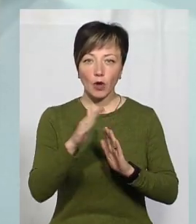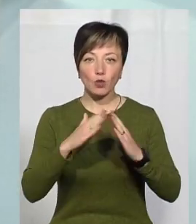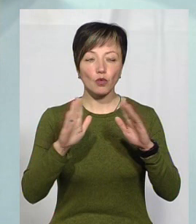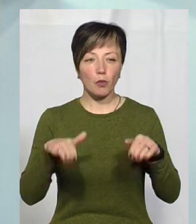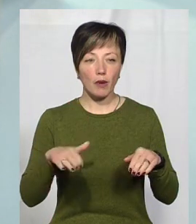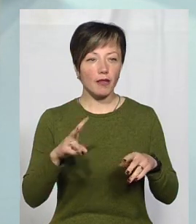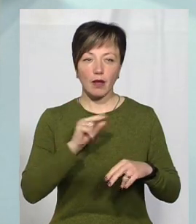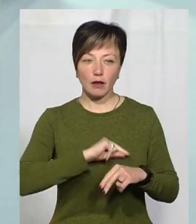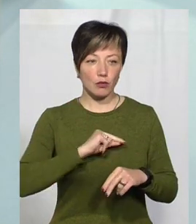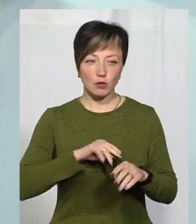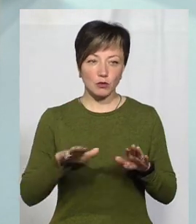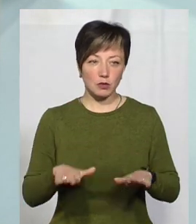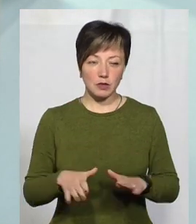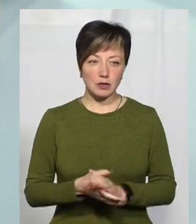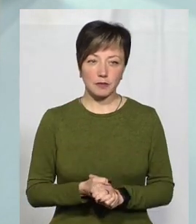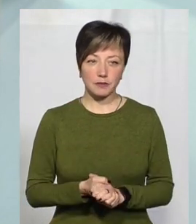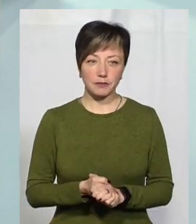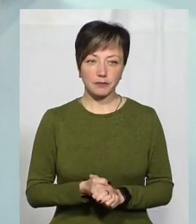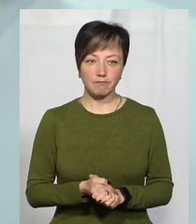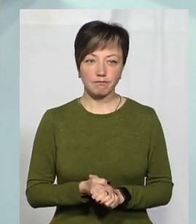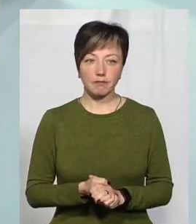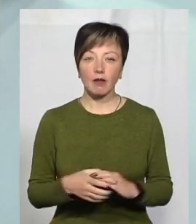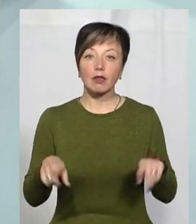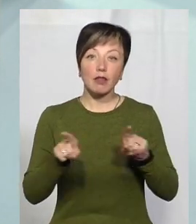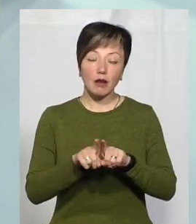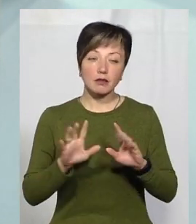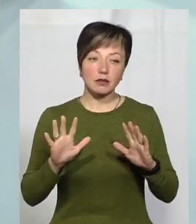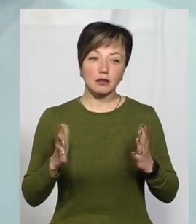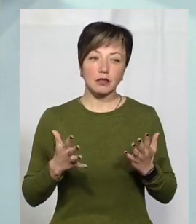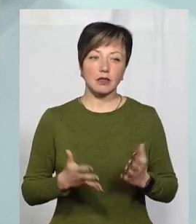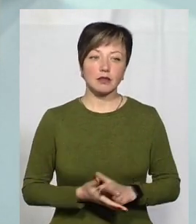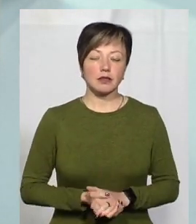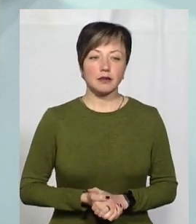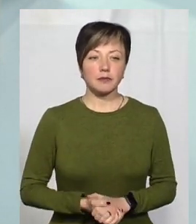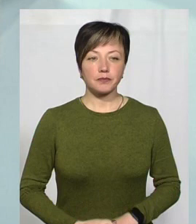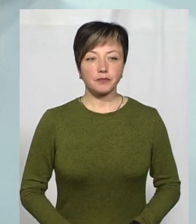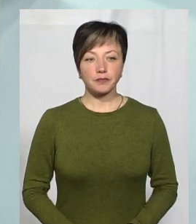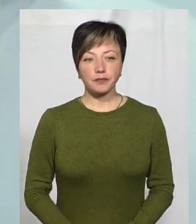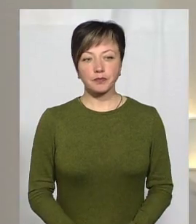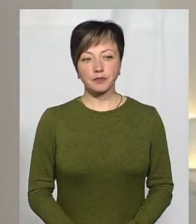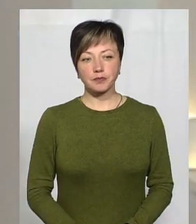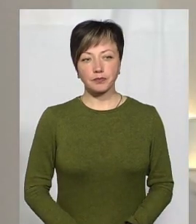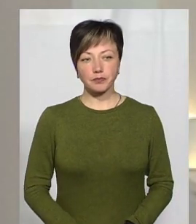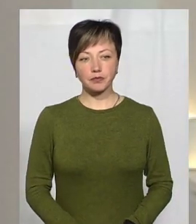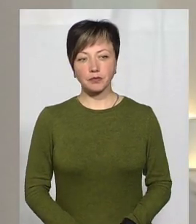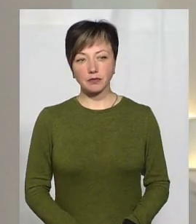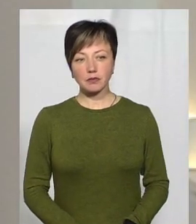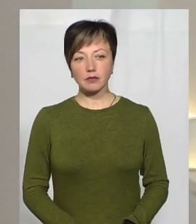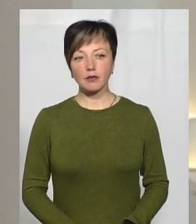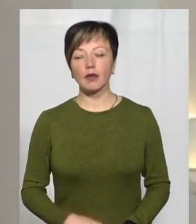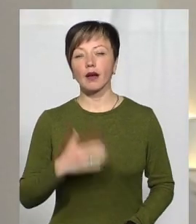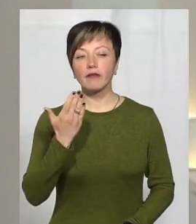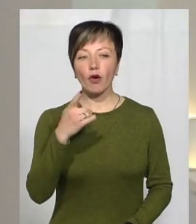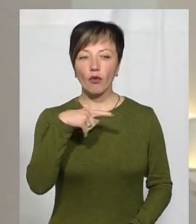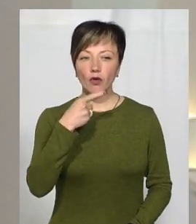вже вдома. Не на робочому місці. Ну, така ситуація. А то, що Ви